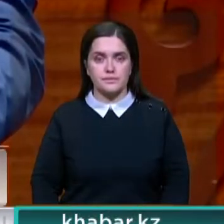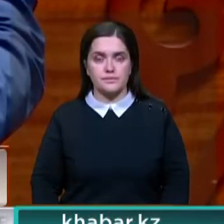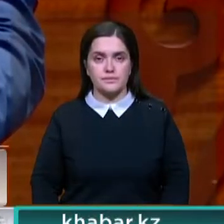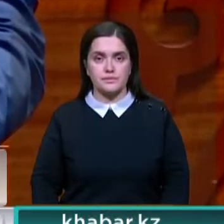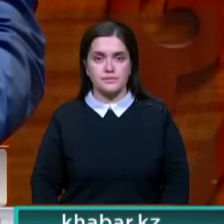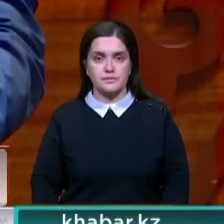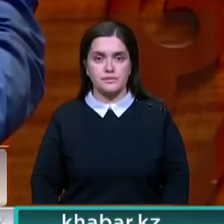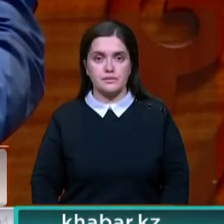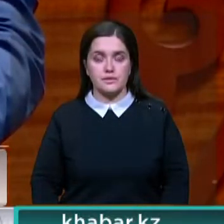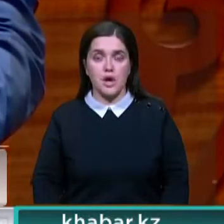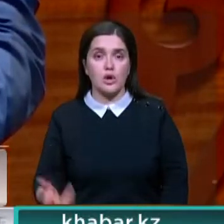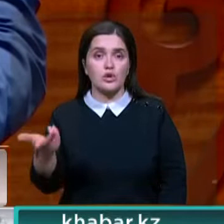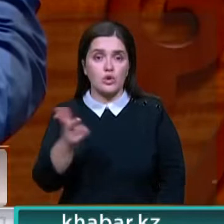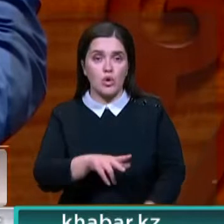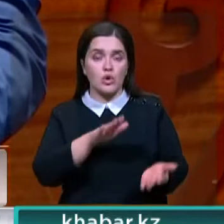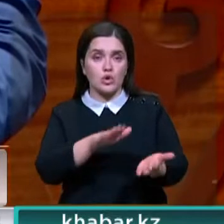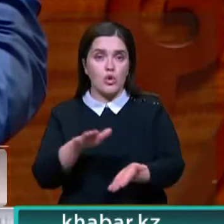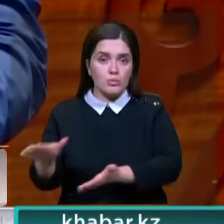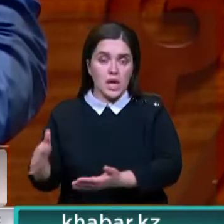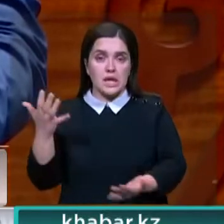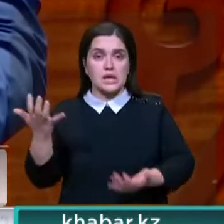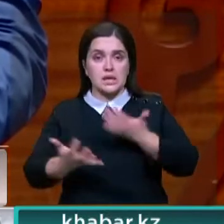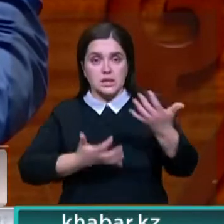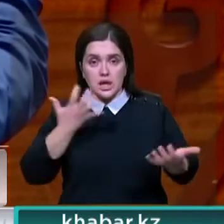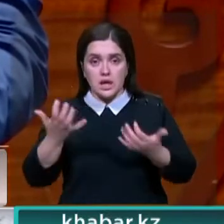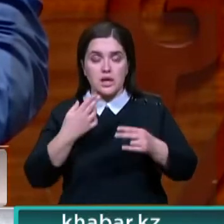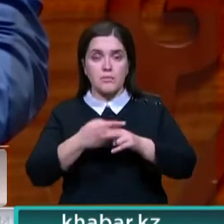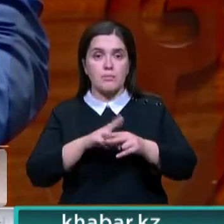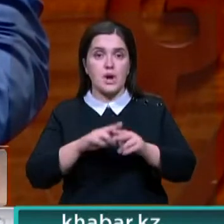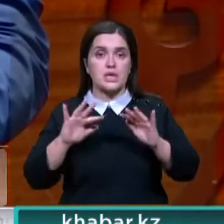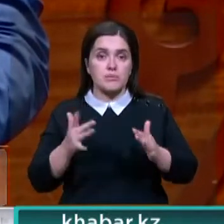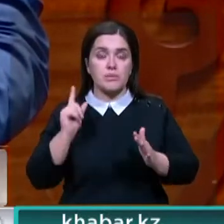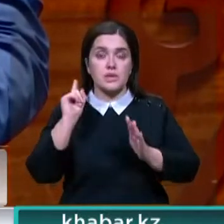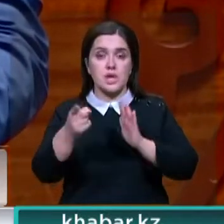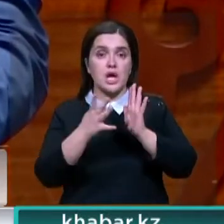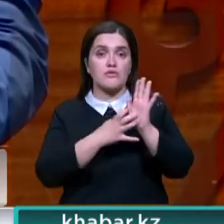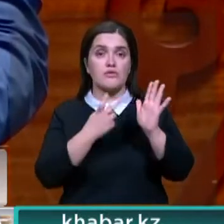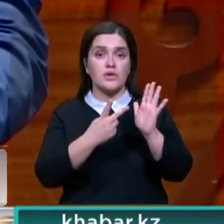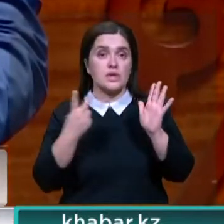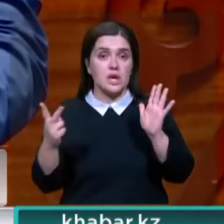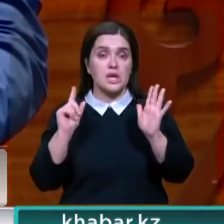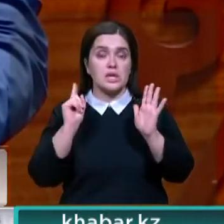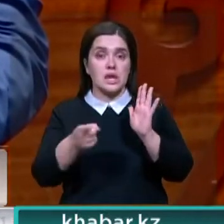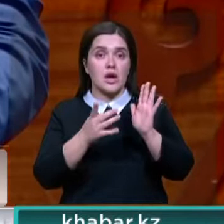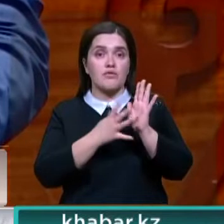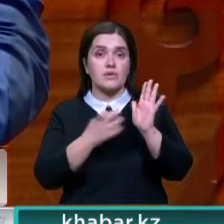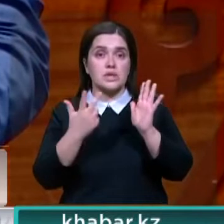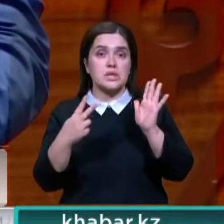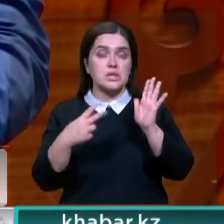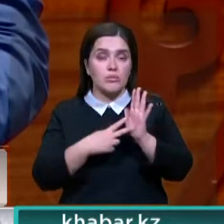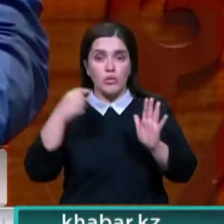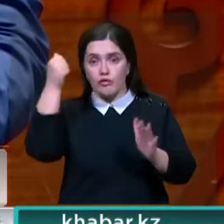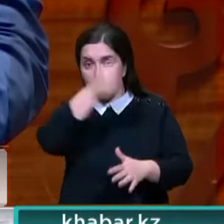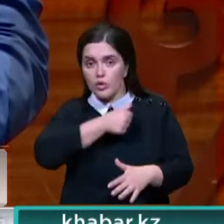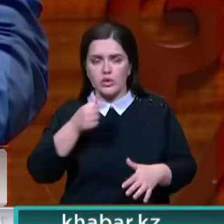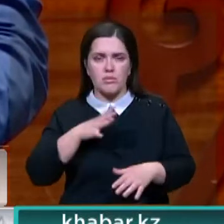Выход трехтомного исследования Ураном Алаш, посвященного событиям 1922-1937 репрессионных